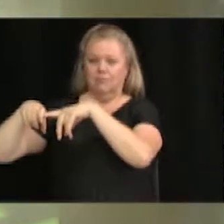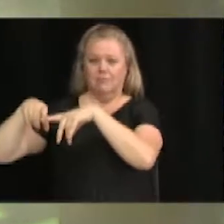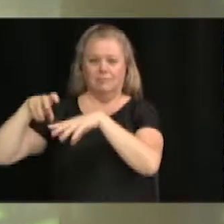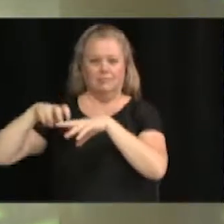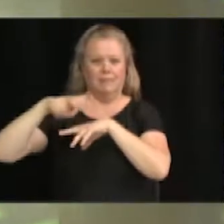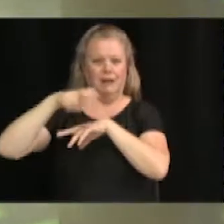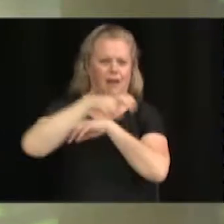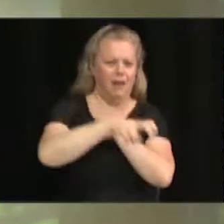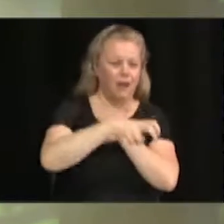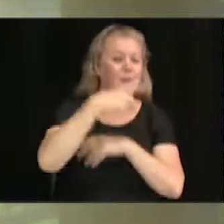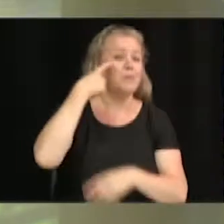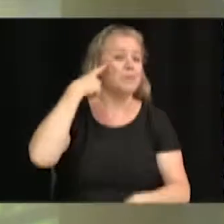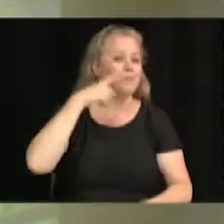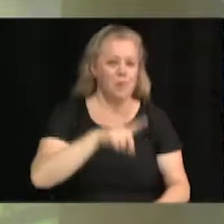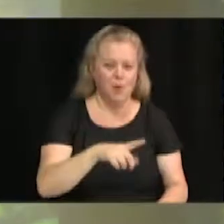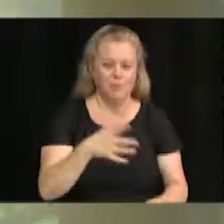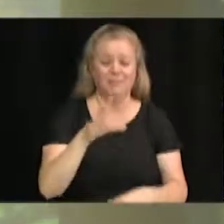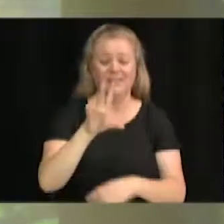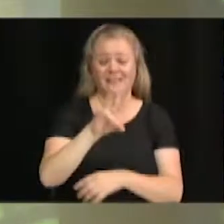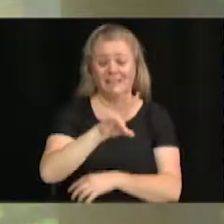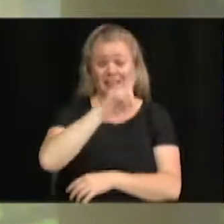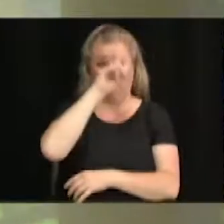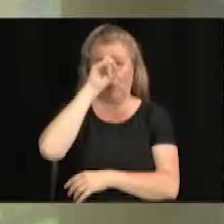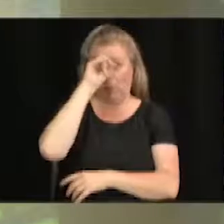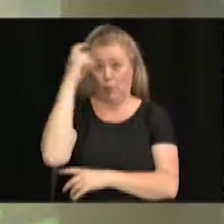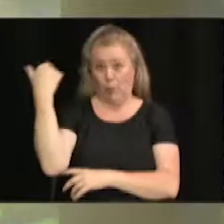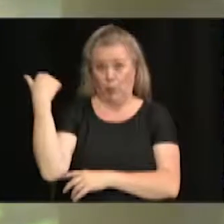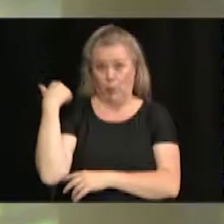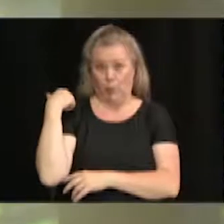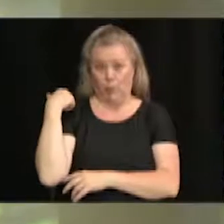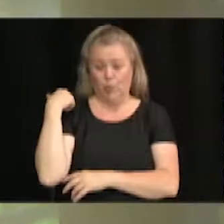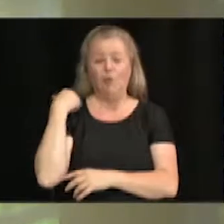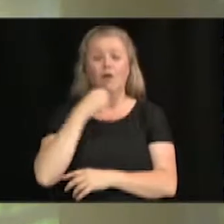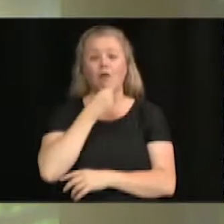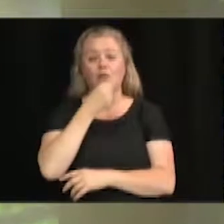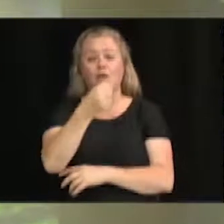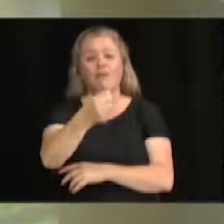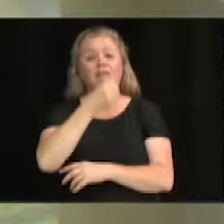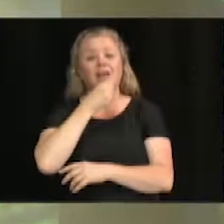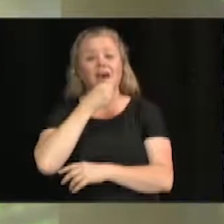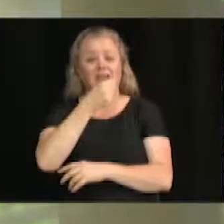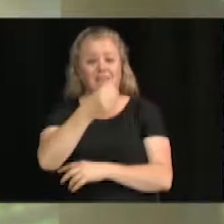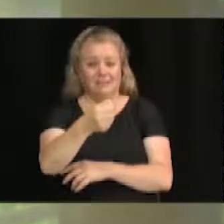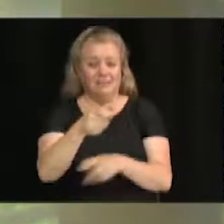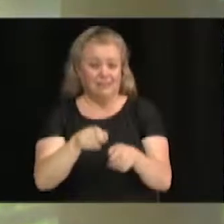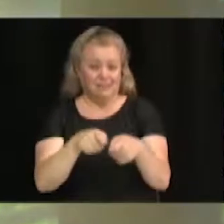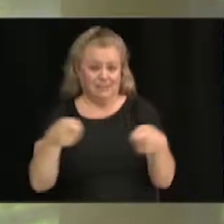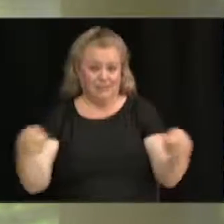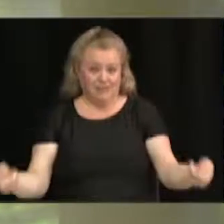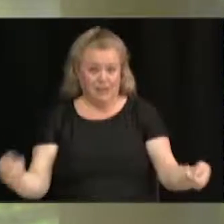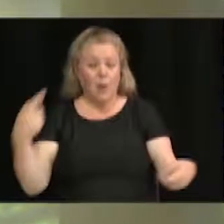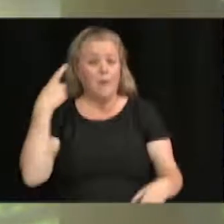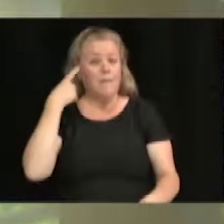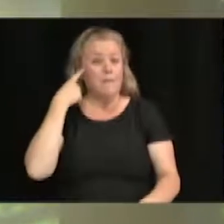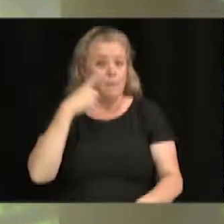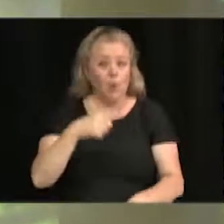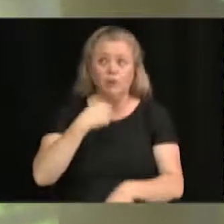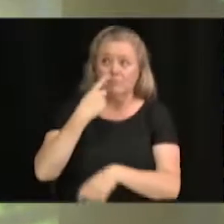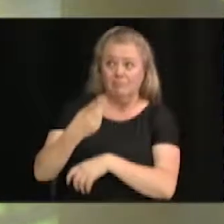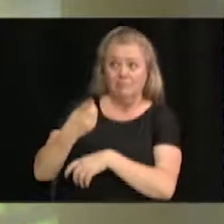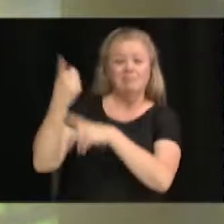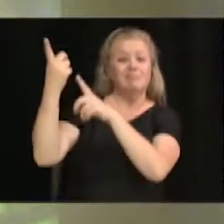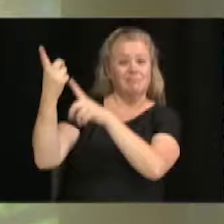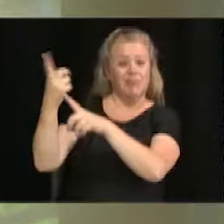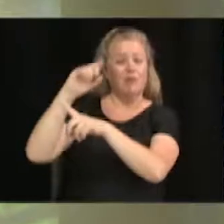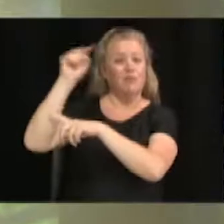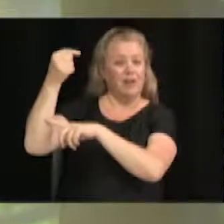dernier, nous avons tenu une conférence de presse pour confirmer la participation du gouvernement fédéral dans le montage financier entourant les travaux